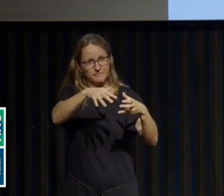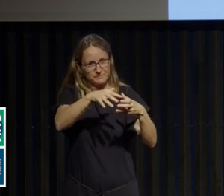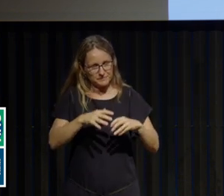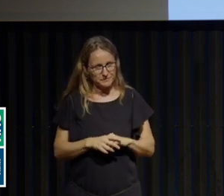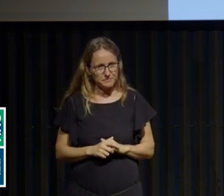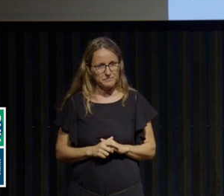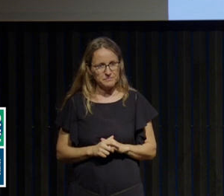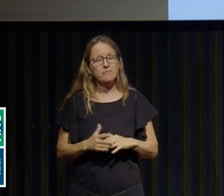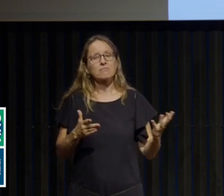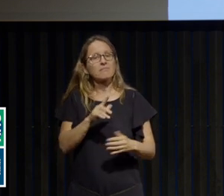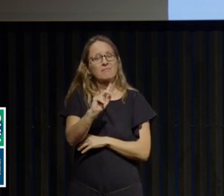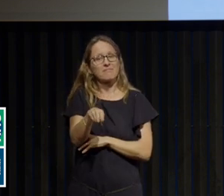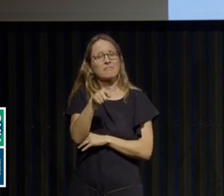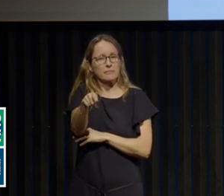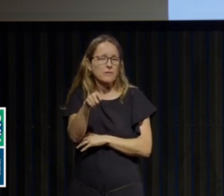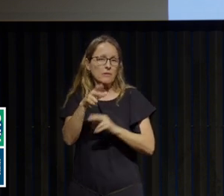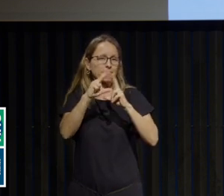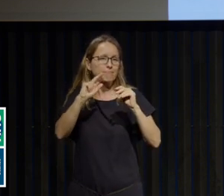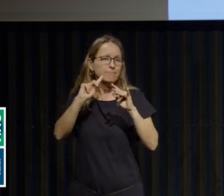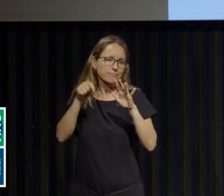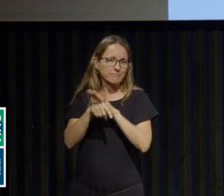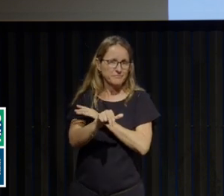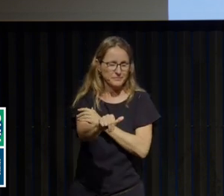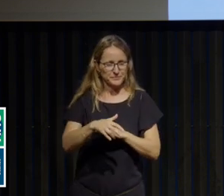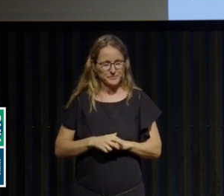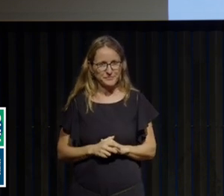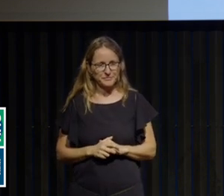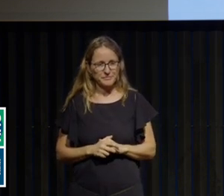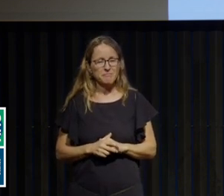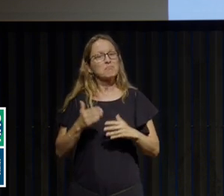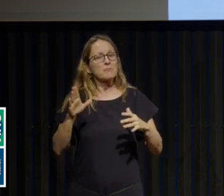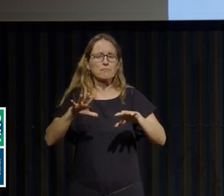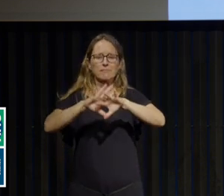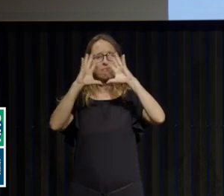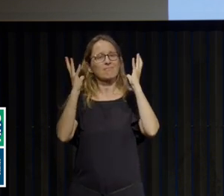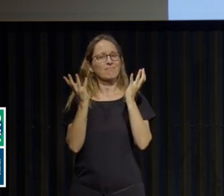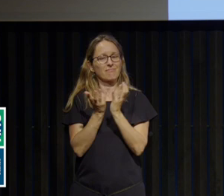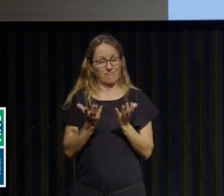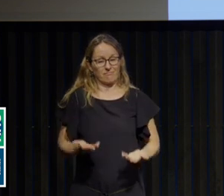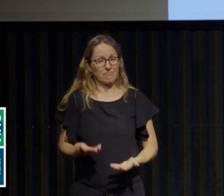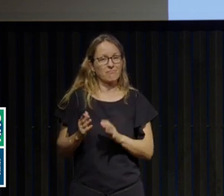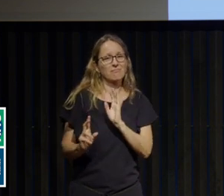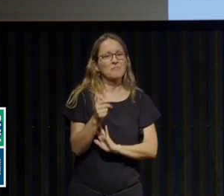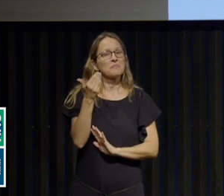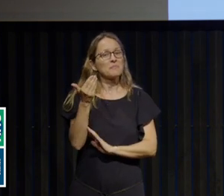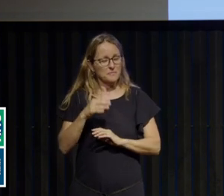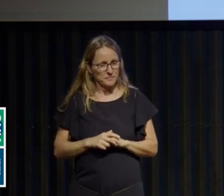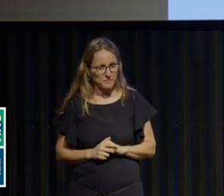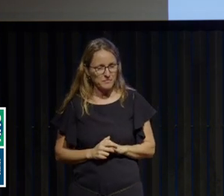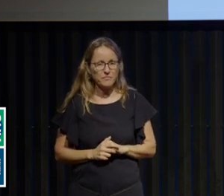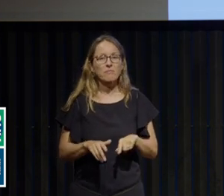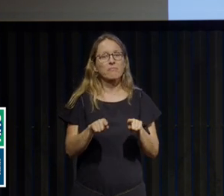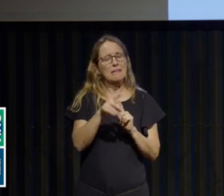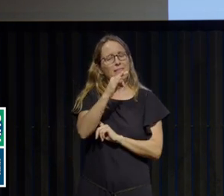On va bien sûr y revenir, mais d'abord, peut-être de façon un petit peu plus générale, pourquoi parler des troubles des